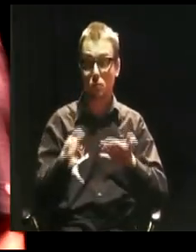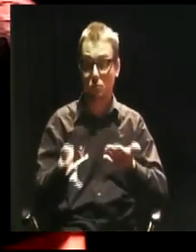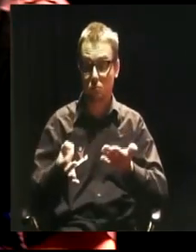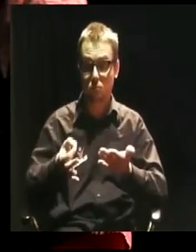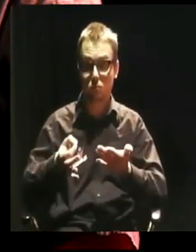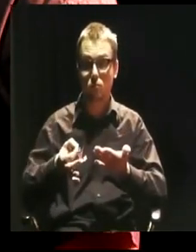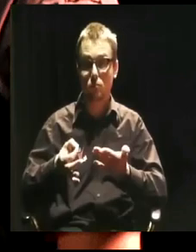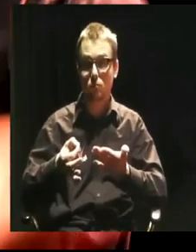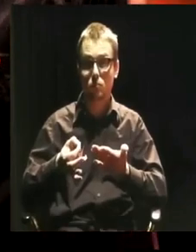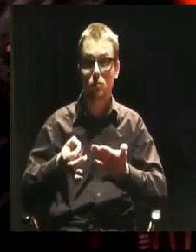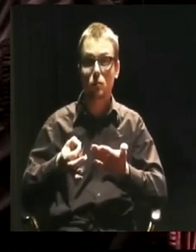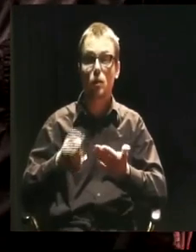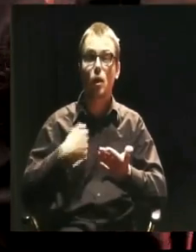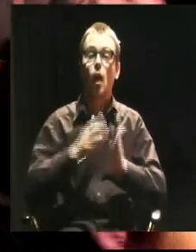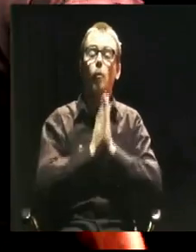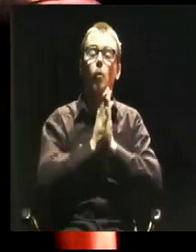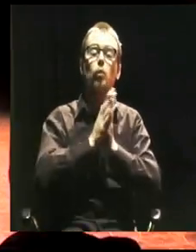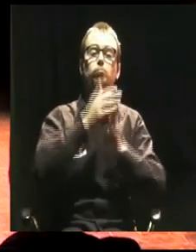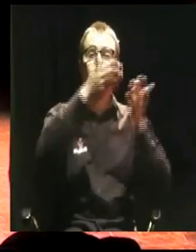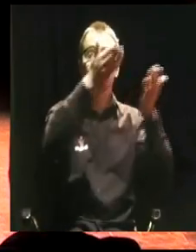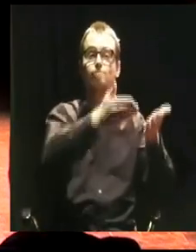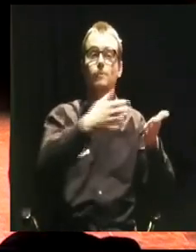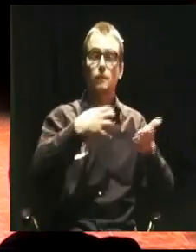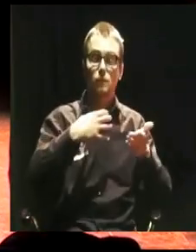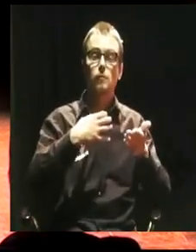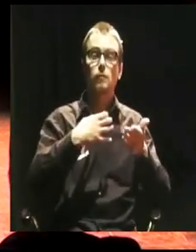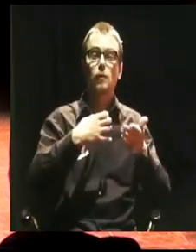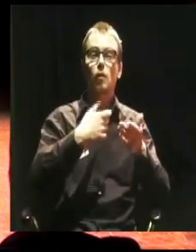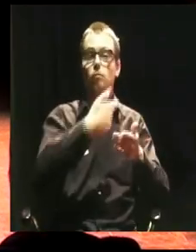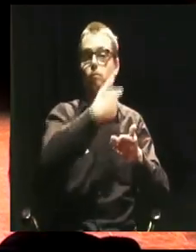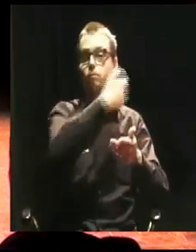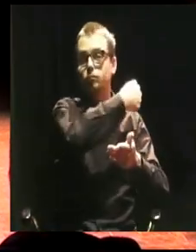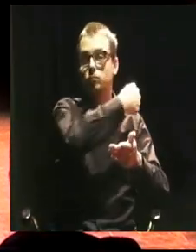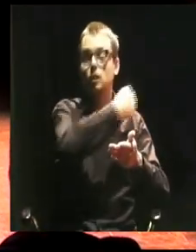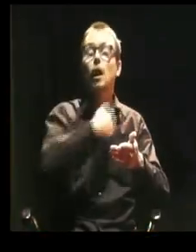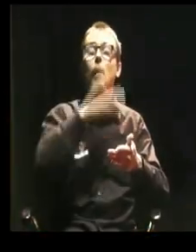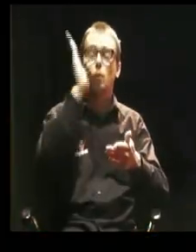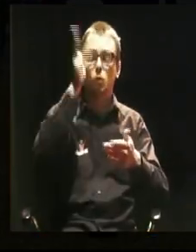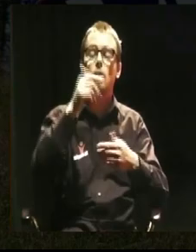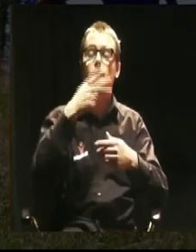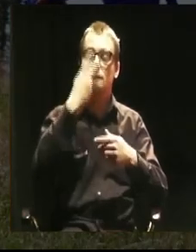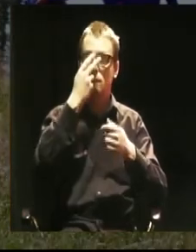dyrektora artystycznego mógłbym prosić o włączenie tego trailera do jednego z odcinków, to później wam wyjaśnię o co chodzi.